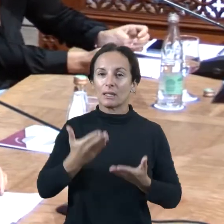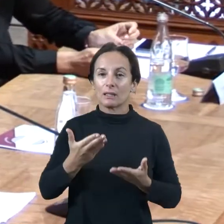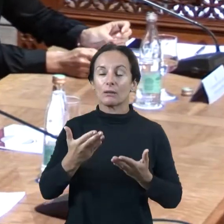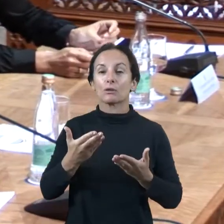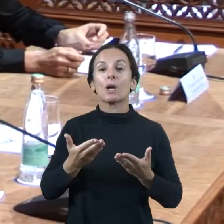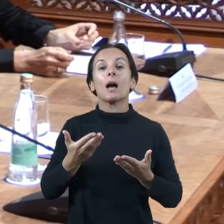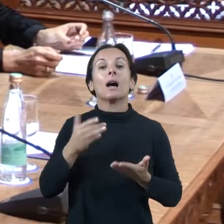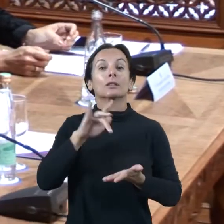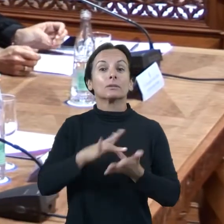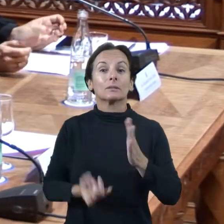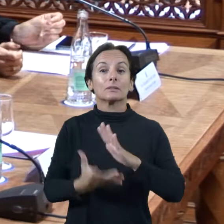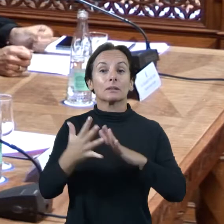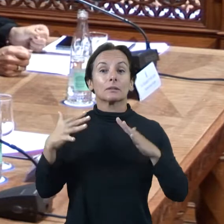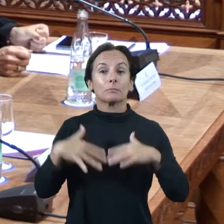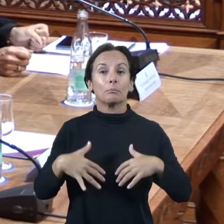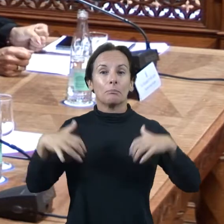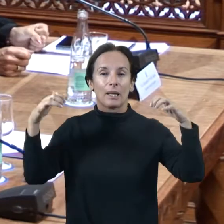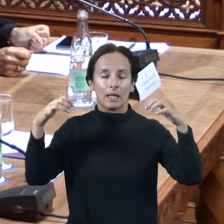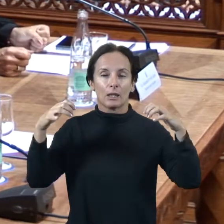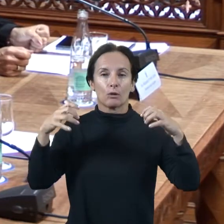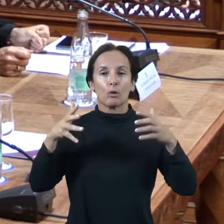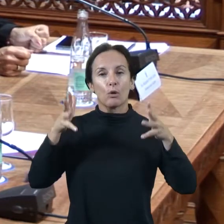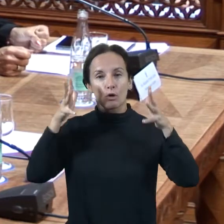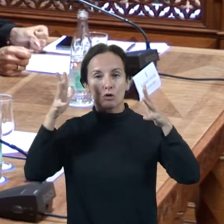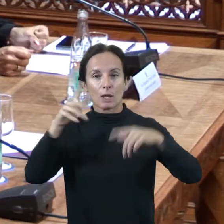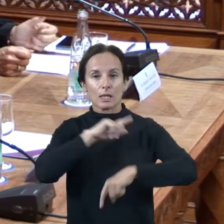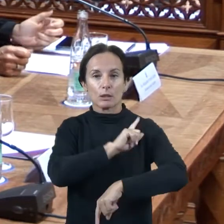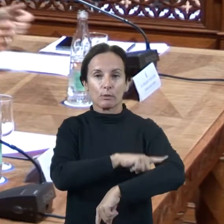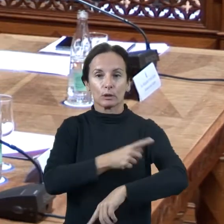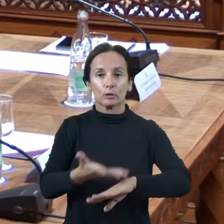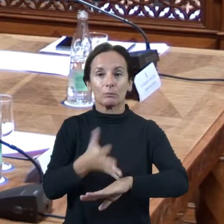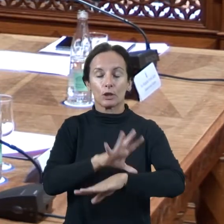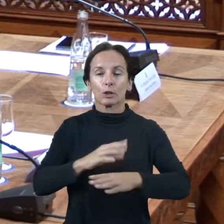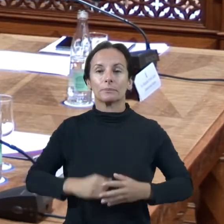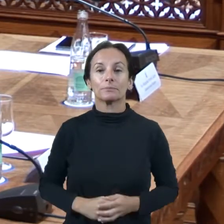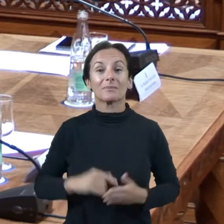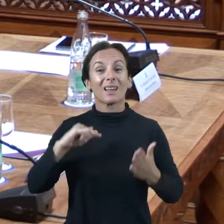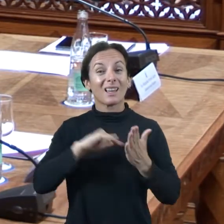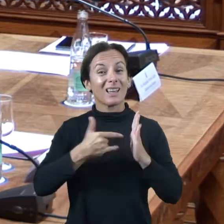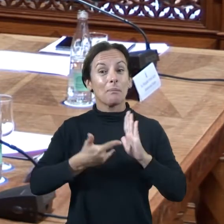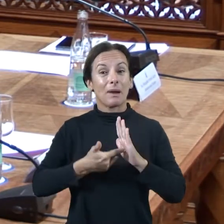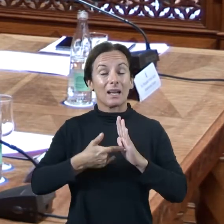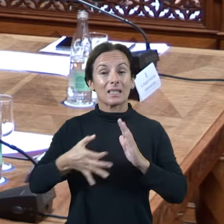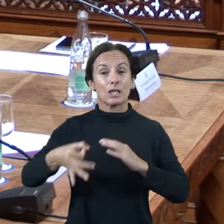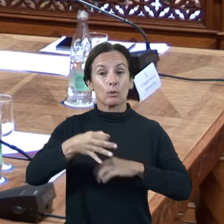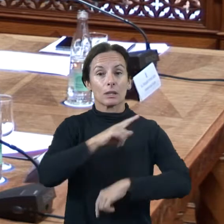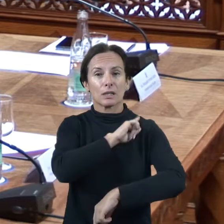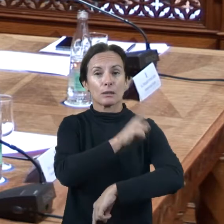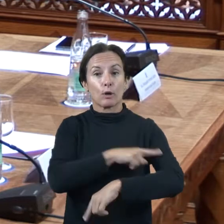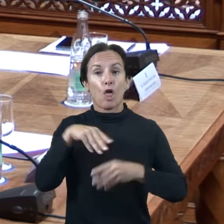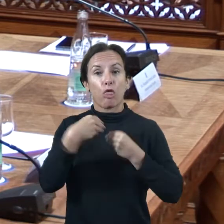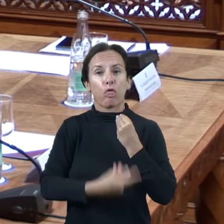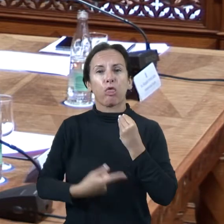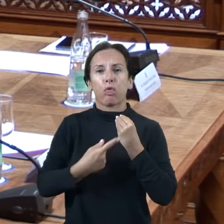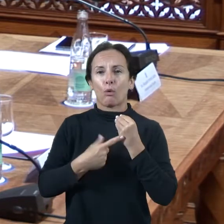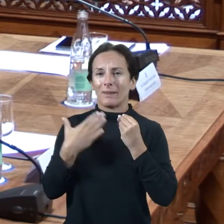Mallorca. El Pla Insular d'Esports és un document que han consensuat en tot el sistema educatiu. Per tant, que pretenem